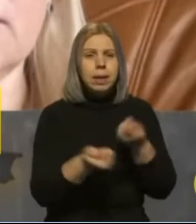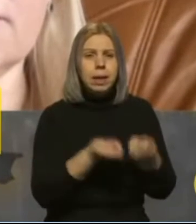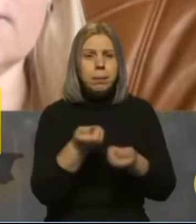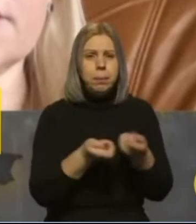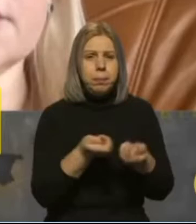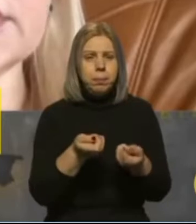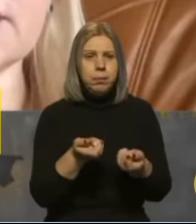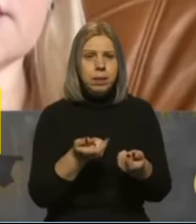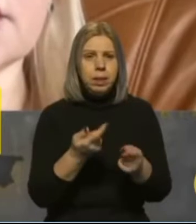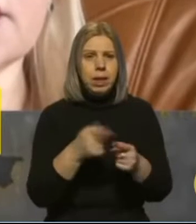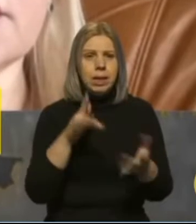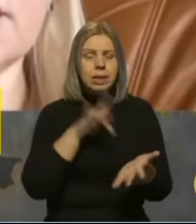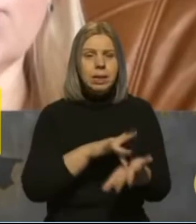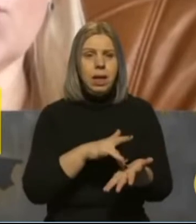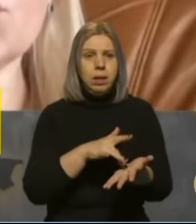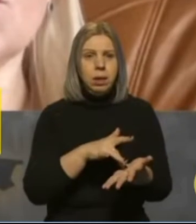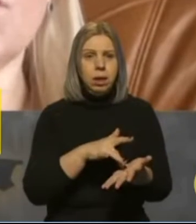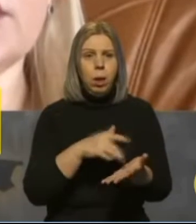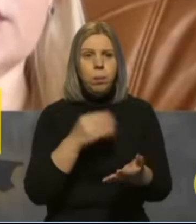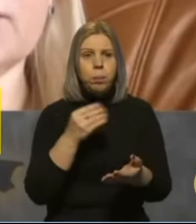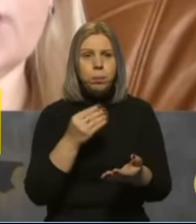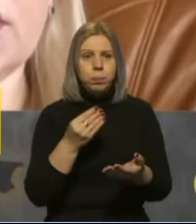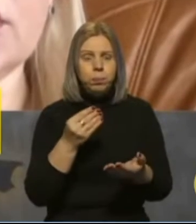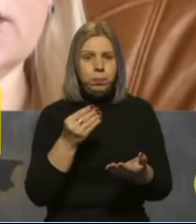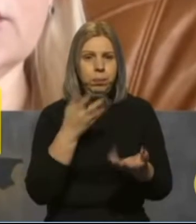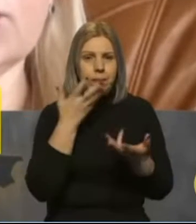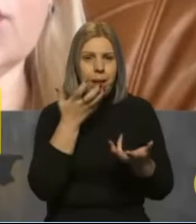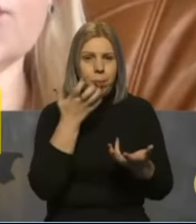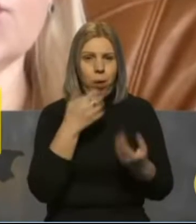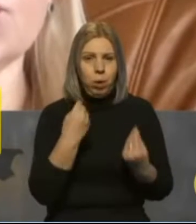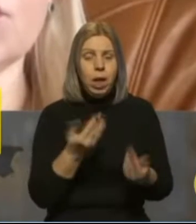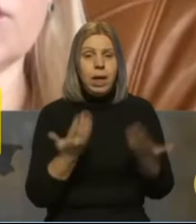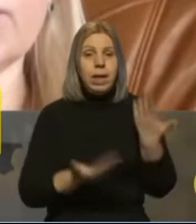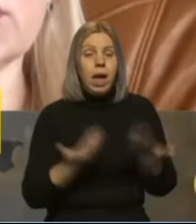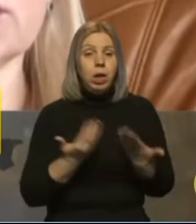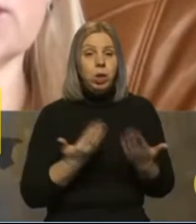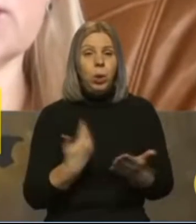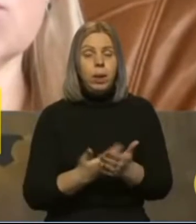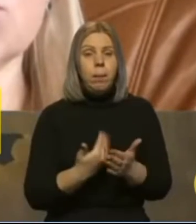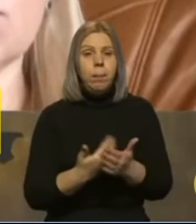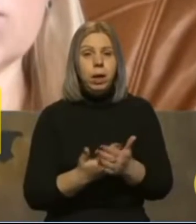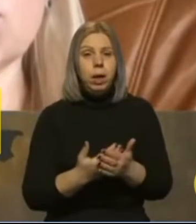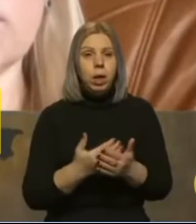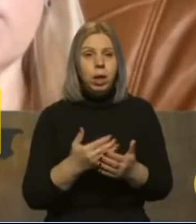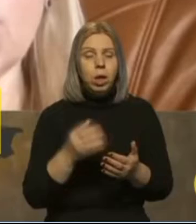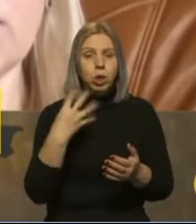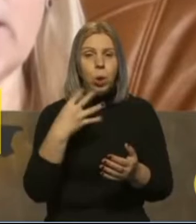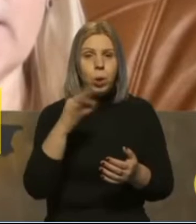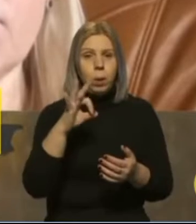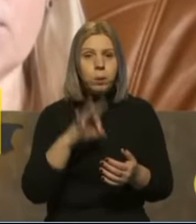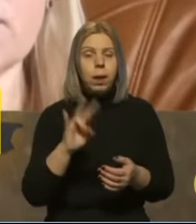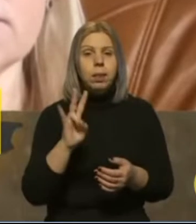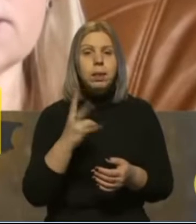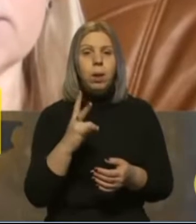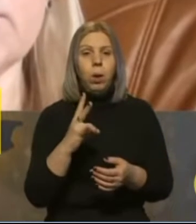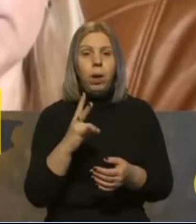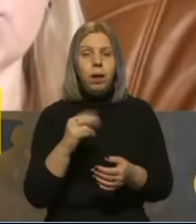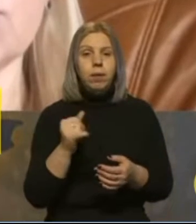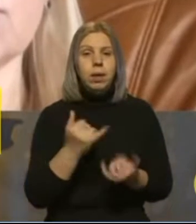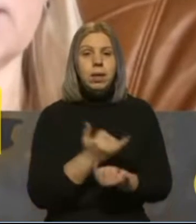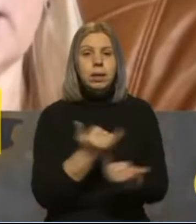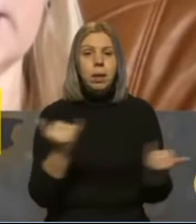центри продукування тепла. То якщо, наприклад, 40% Миколаїва